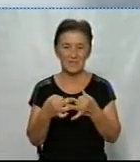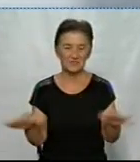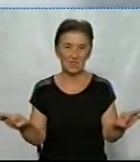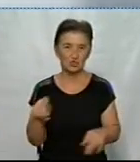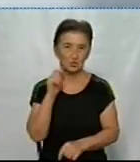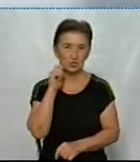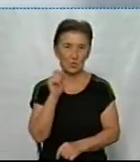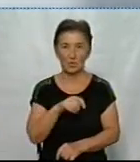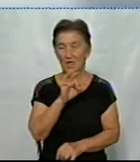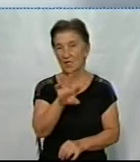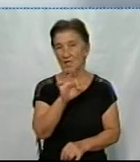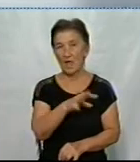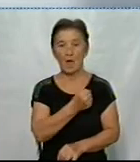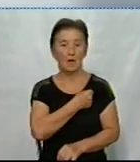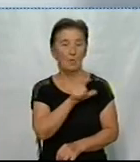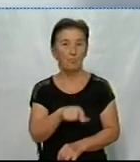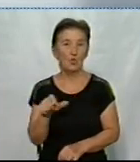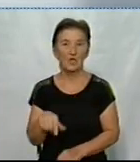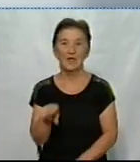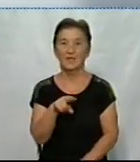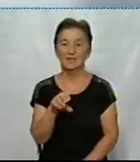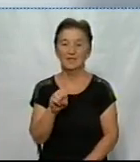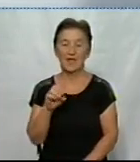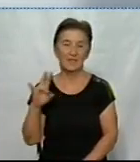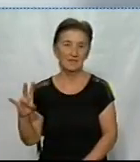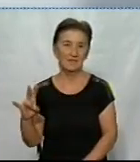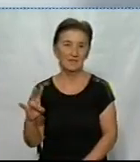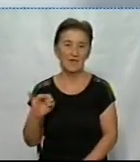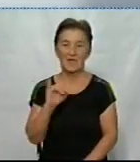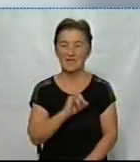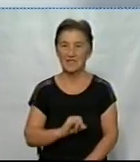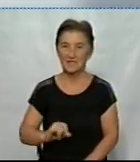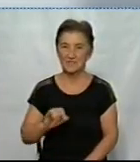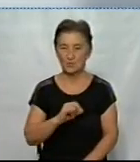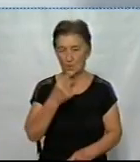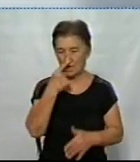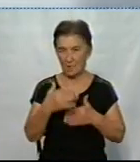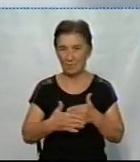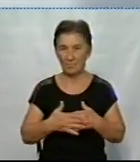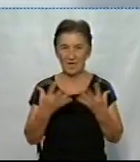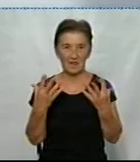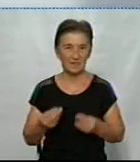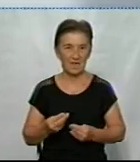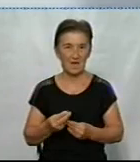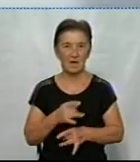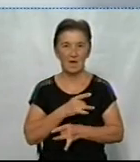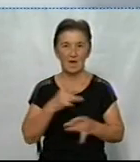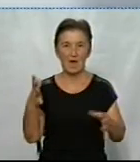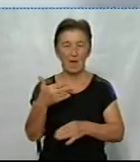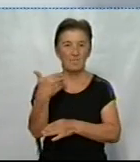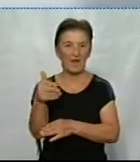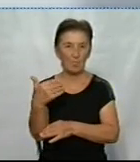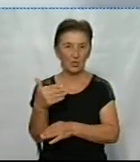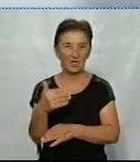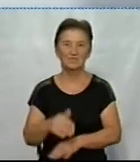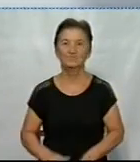Суспільному військовий полку із позивним ДН. Історію бойового стягу напередодні Дня державного прапора Олександр Сметанко